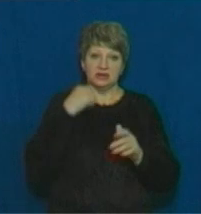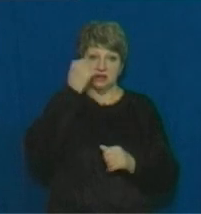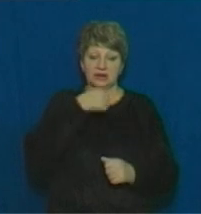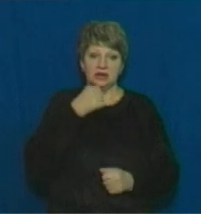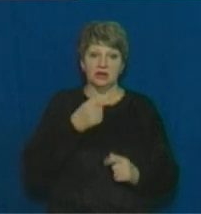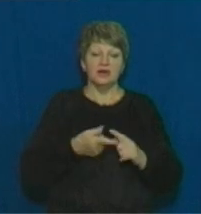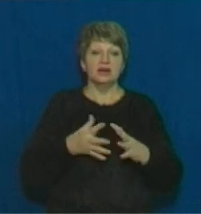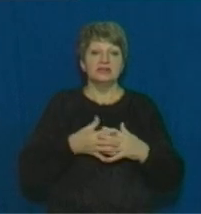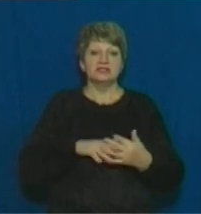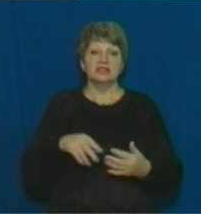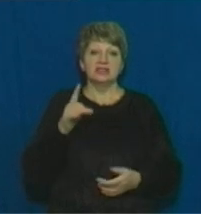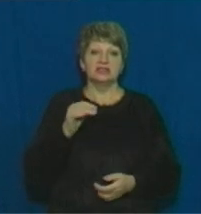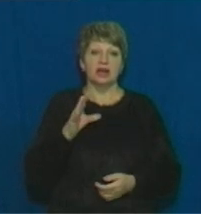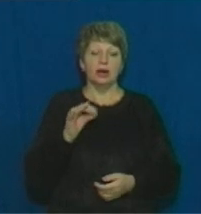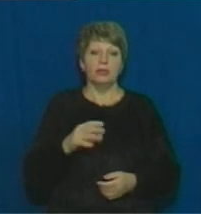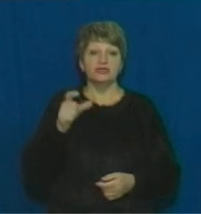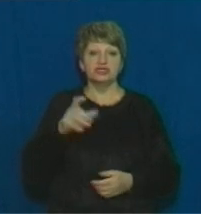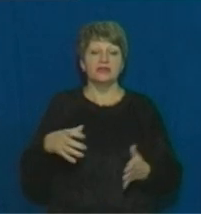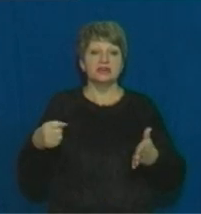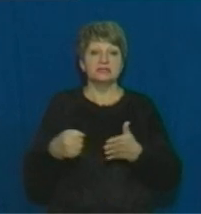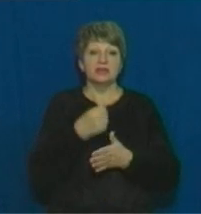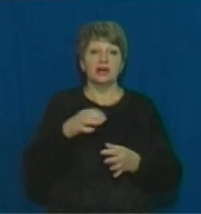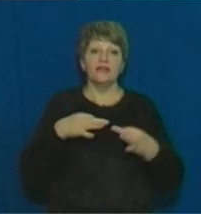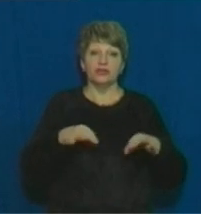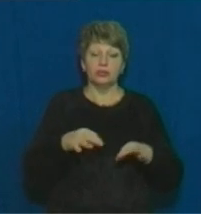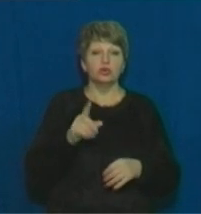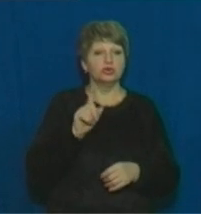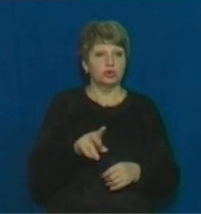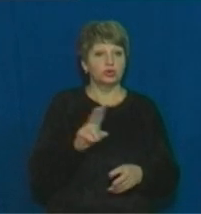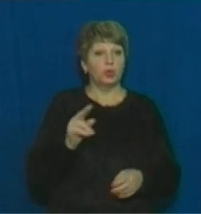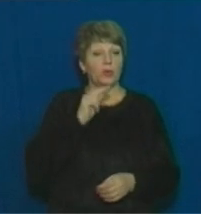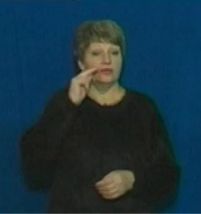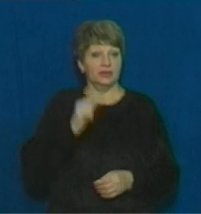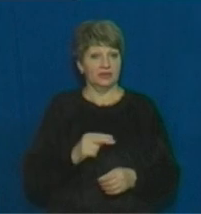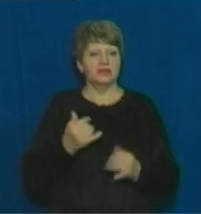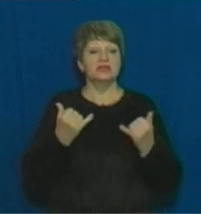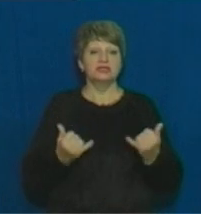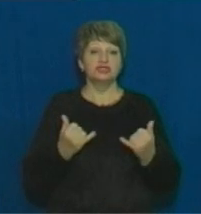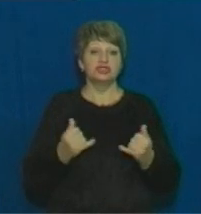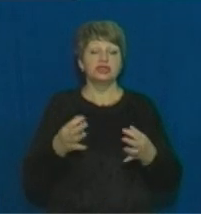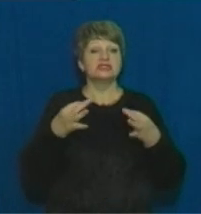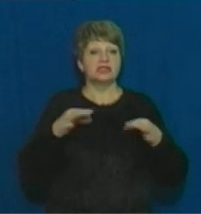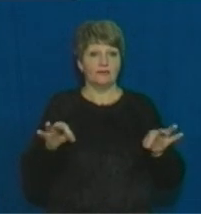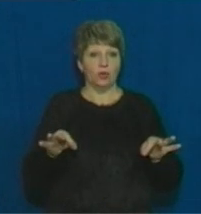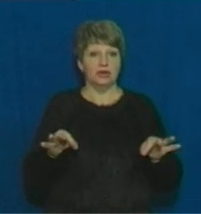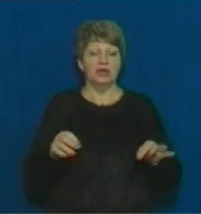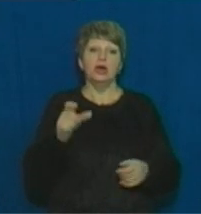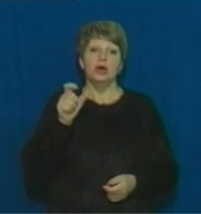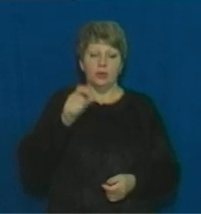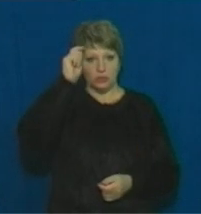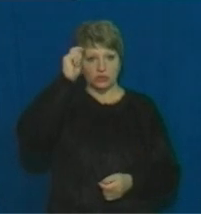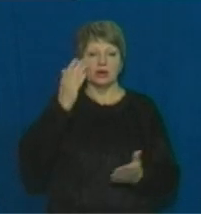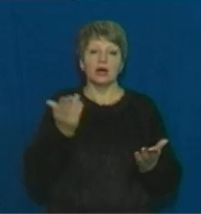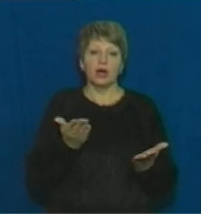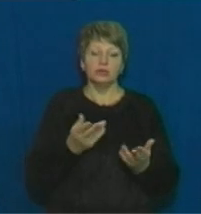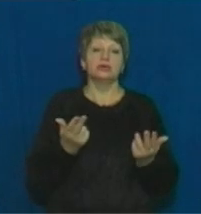районі в селі Перервенці чоловика збив автомобіль. Той, хто вчинив дорожньо-транспортну пригоду, наразі перебуває на волі. Чоловик, який